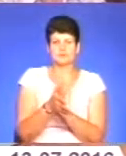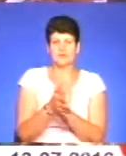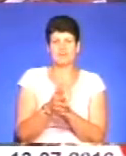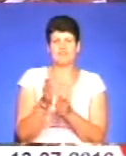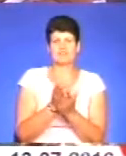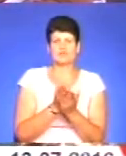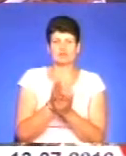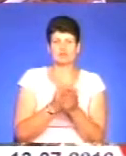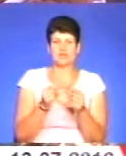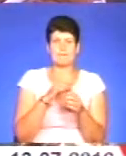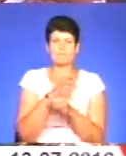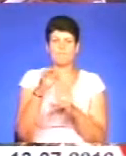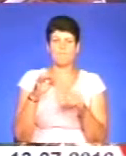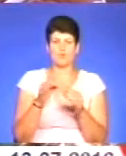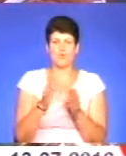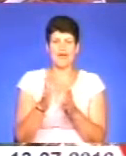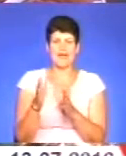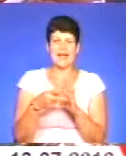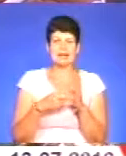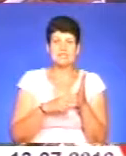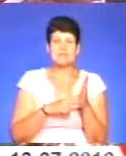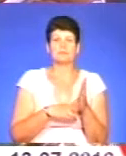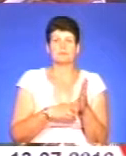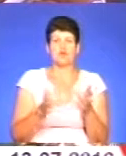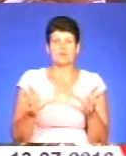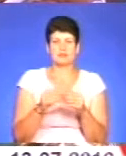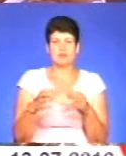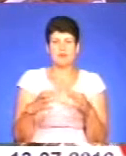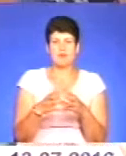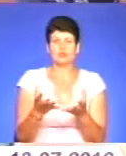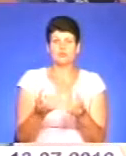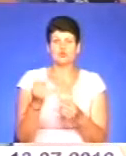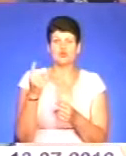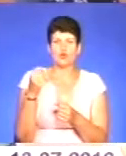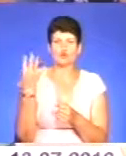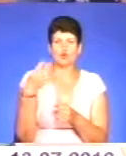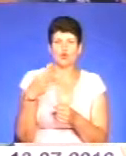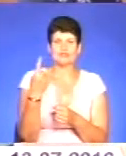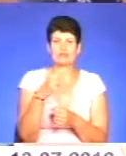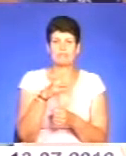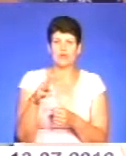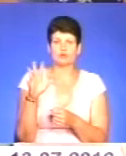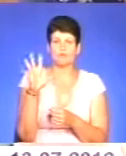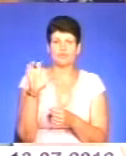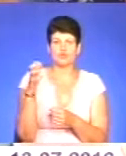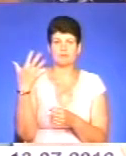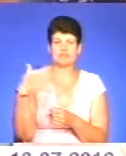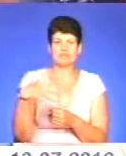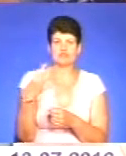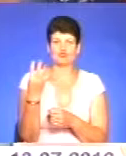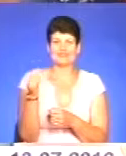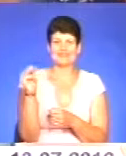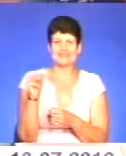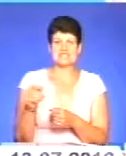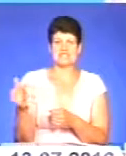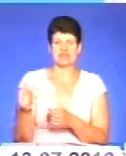проєктів. Об'єднані громади Тернопільської області отримали 141 мільйон 554 тисячі